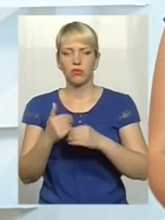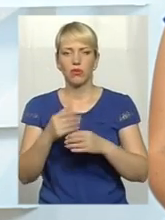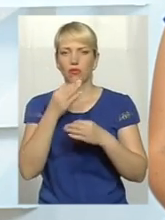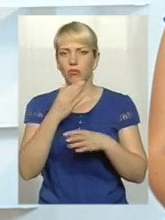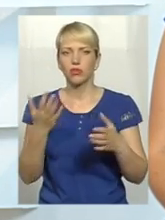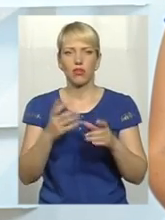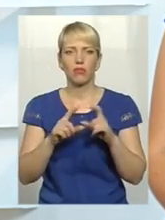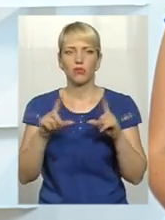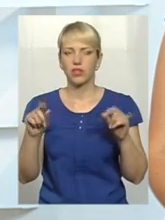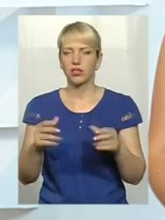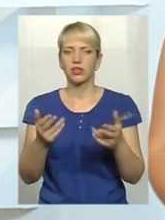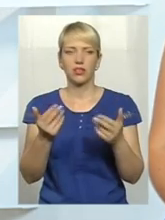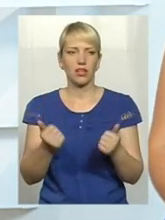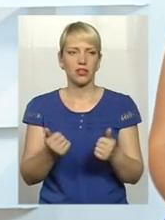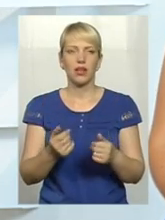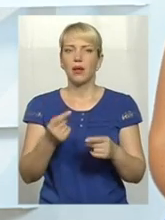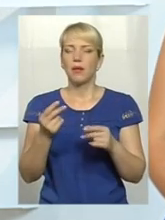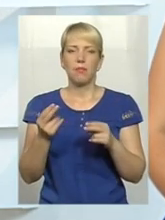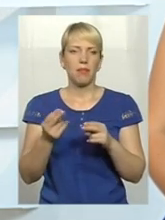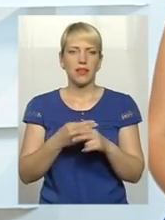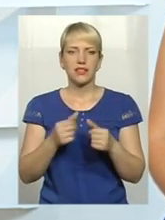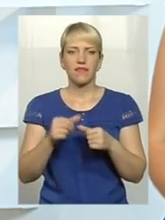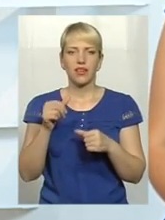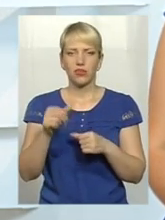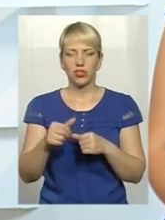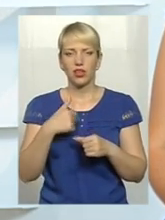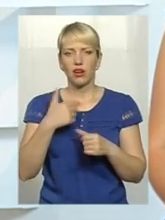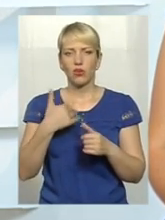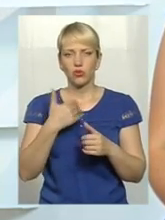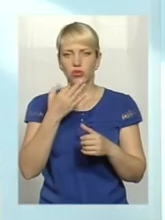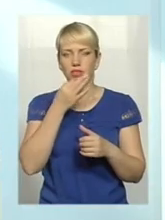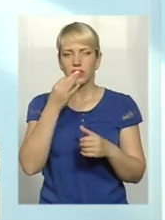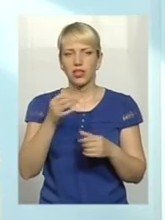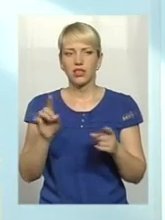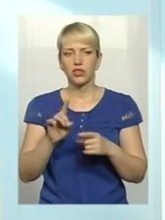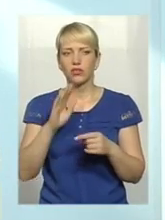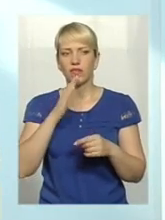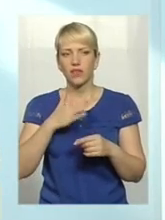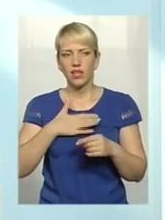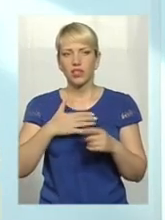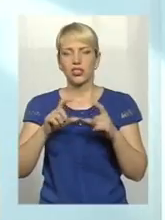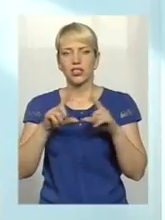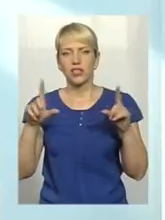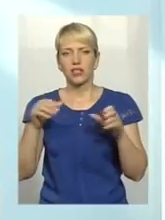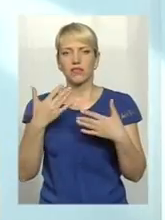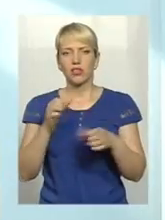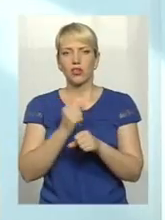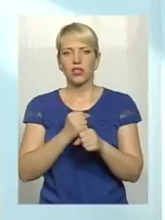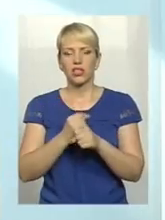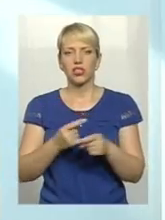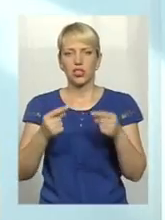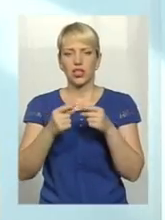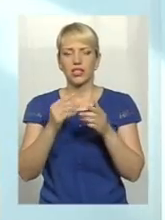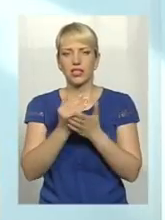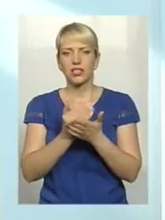Так, без виключень. Чудово. Я хочу сказати, що взагалі в наших закладах вже розроблена така більш чітка система